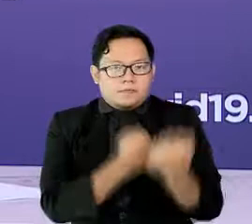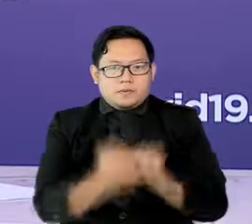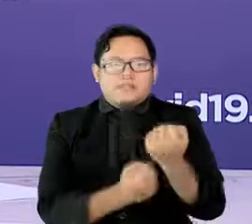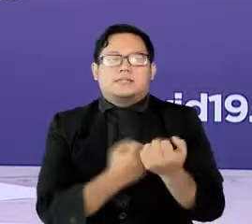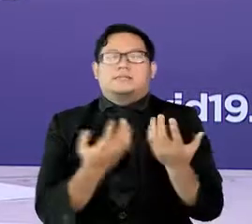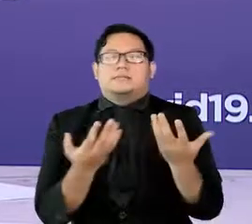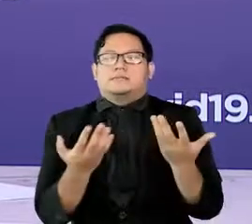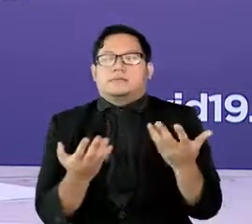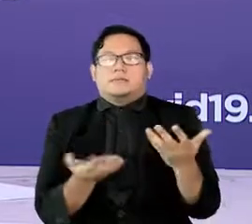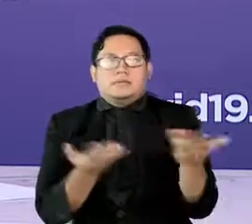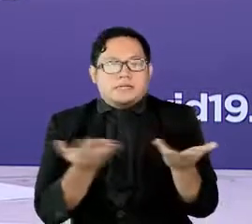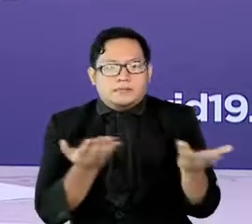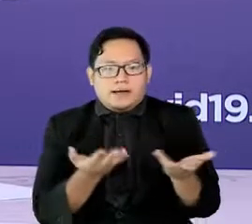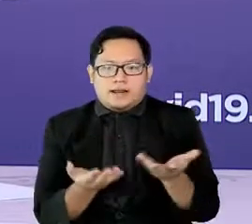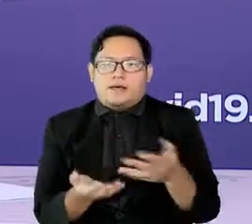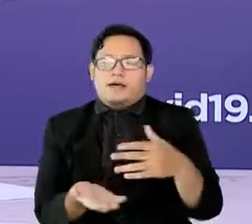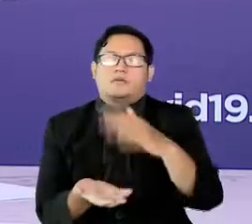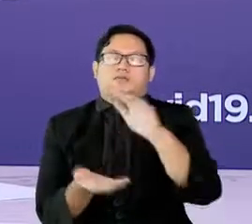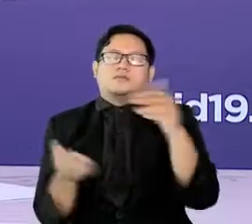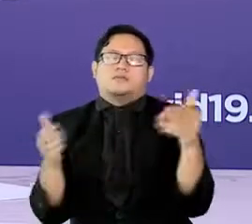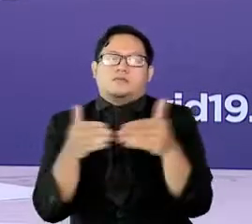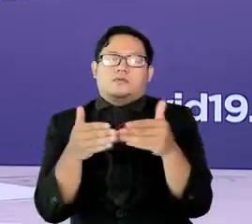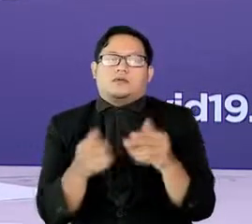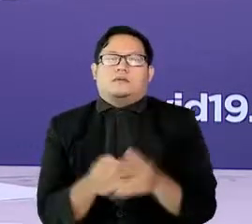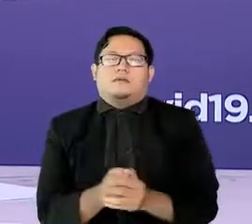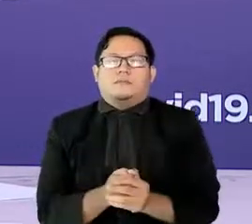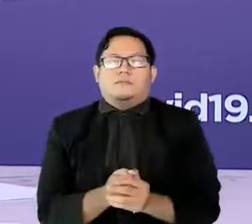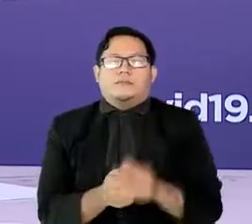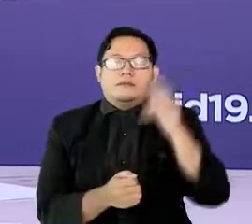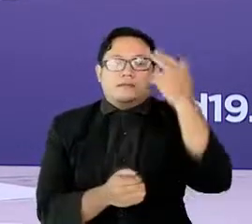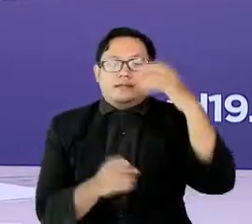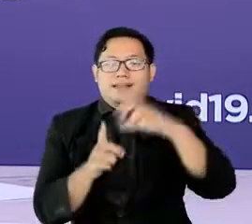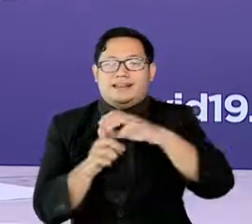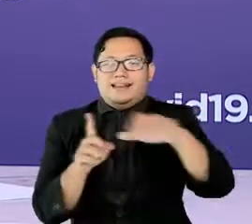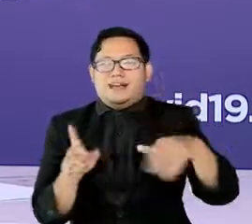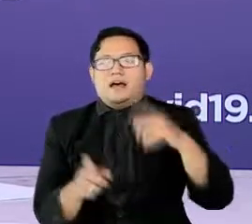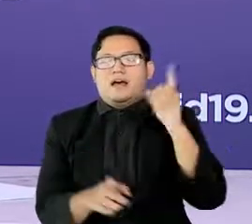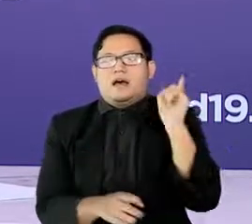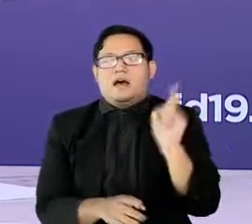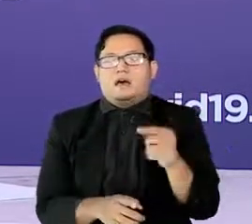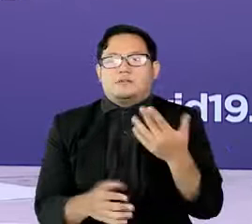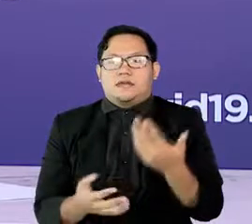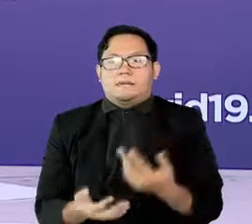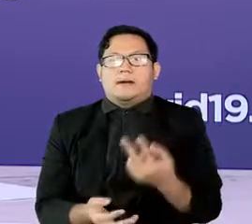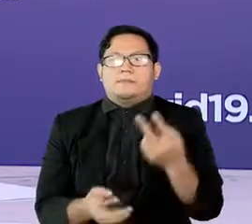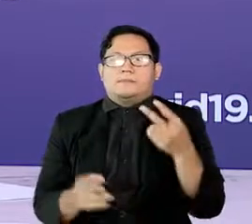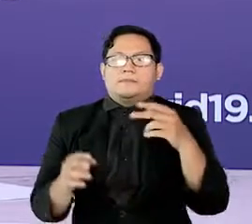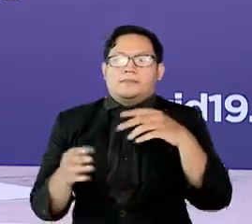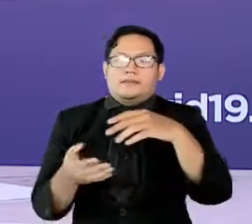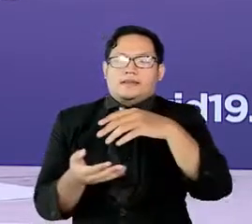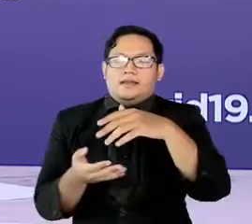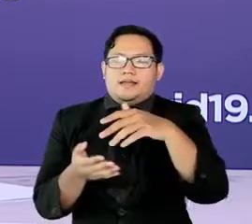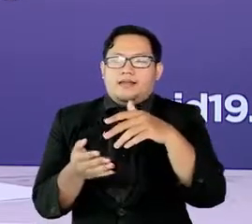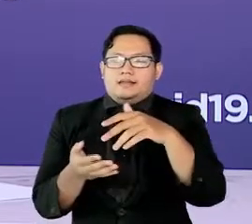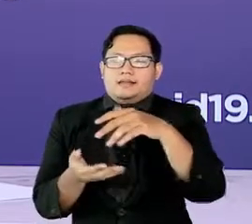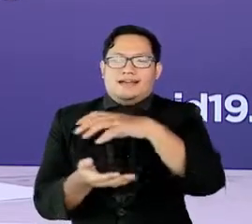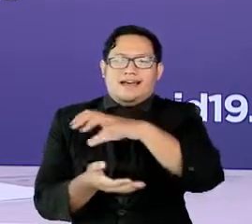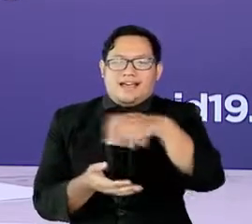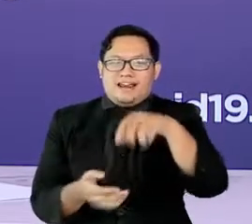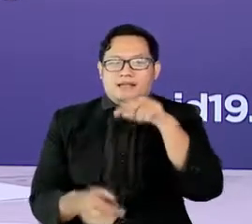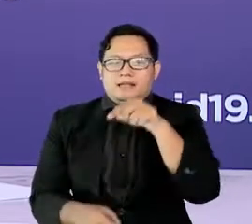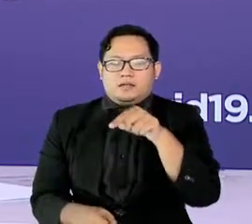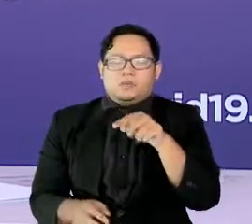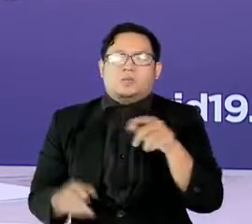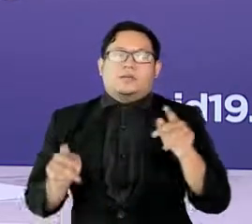Pemerintah daerah harus mulai meninjau karakteristik kematian di daerahnya masing-masing, baik berdasarkan